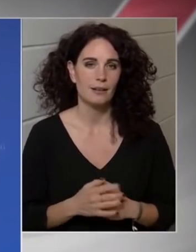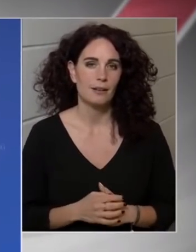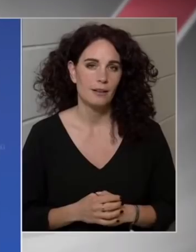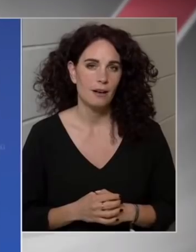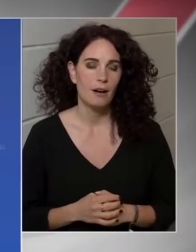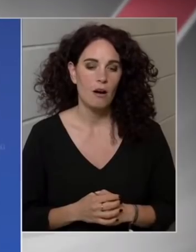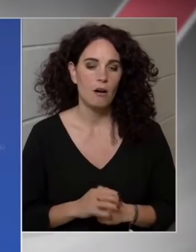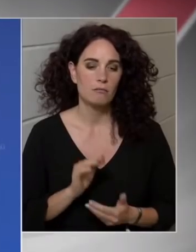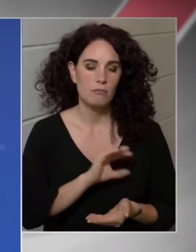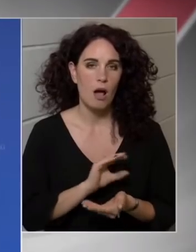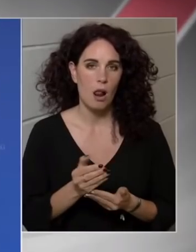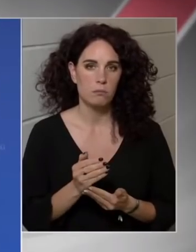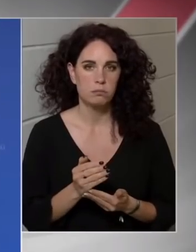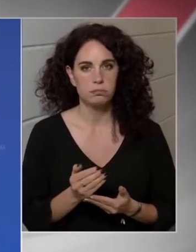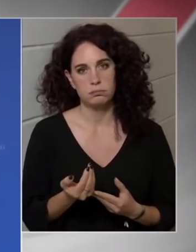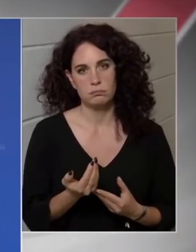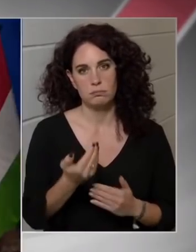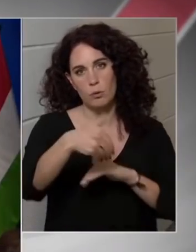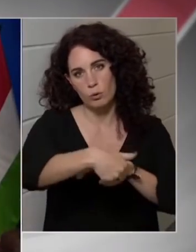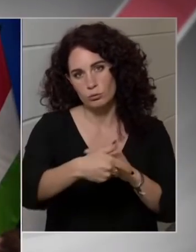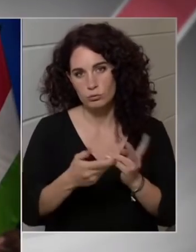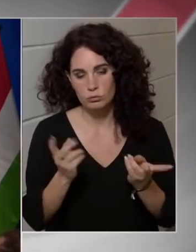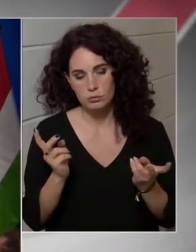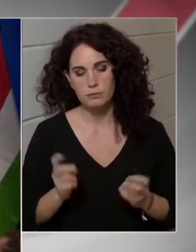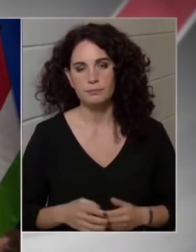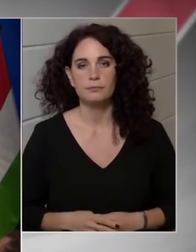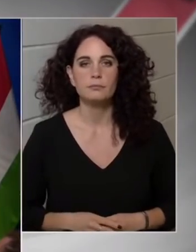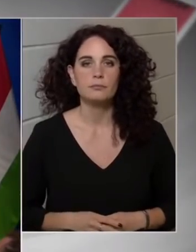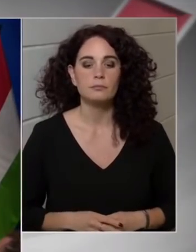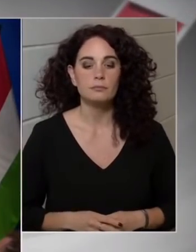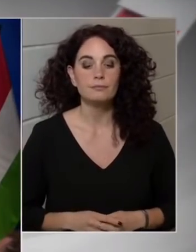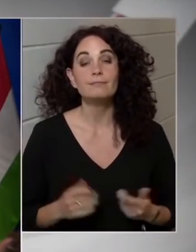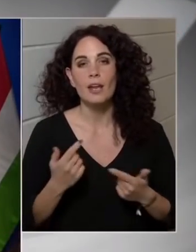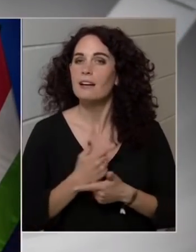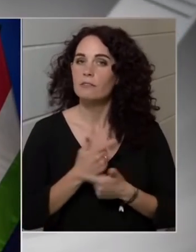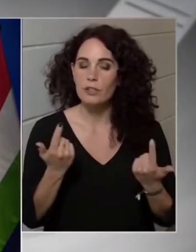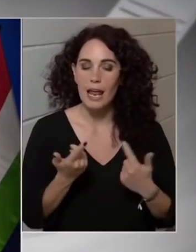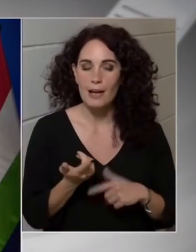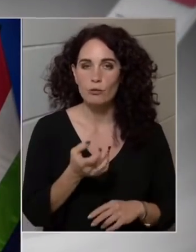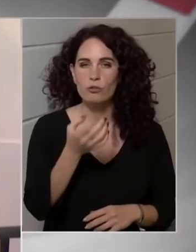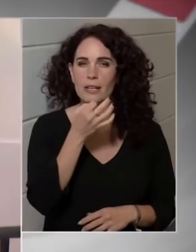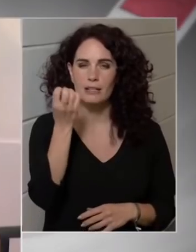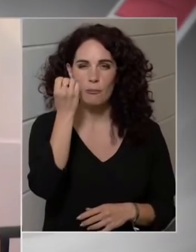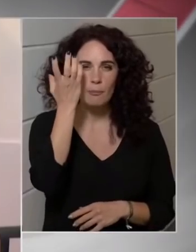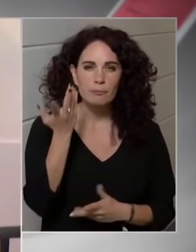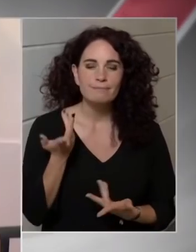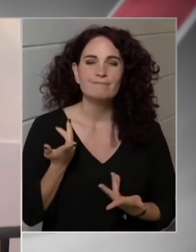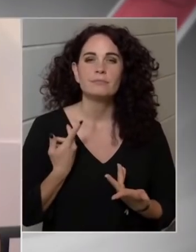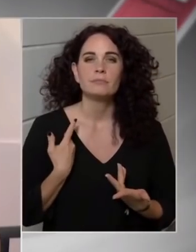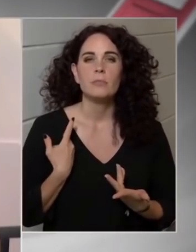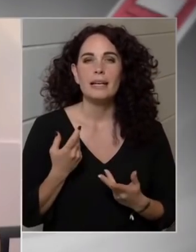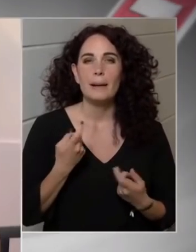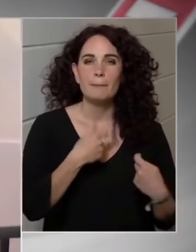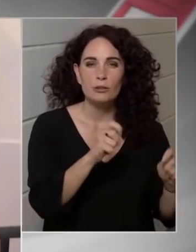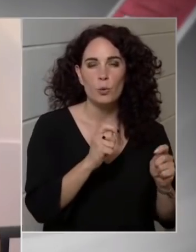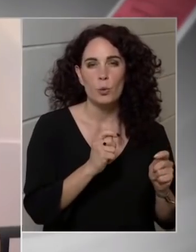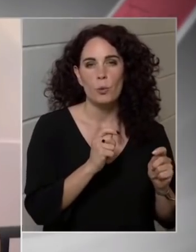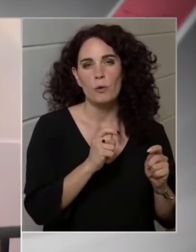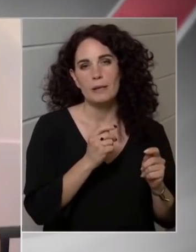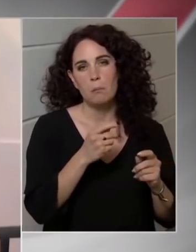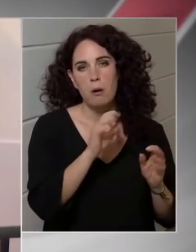alapok mögött. Világos. Kérdésként merül fel, hogy az építőiparban, vagy a szolgáltatóiparban,